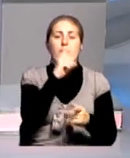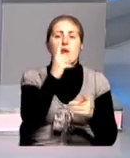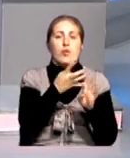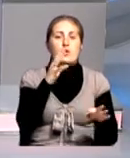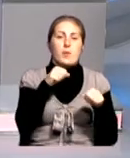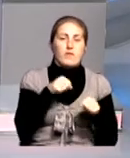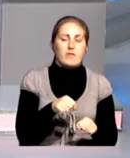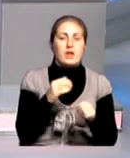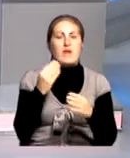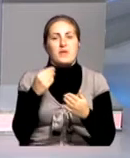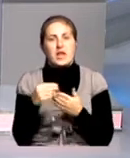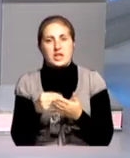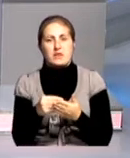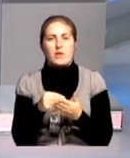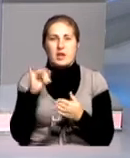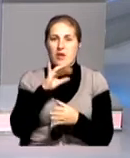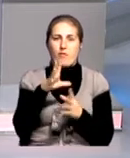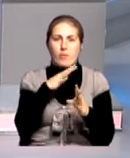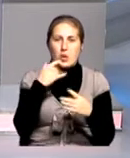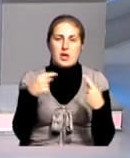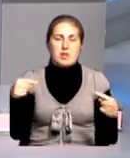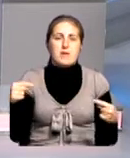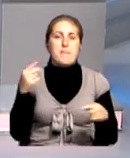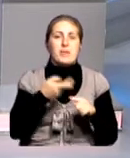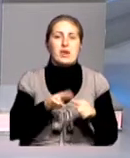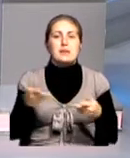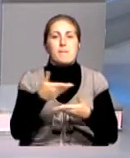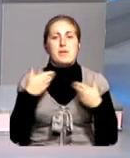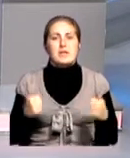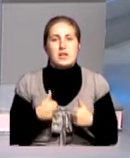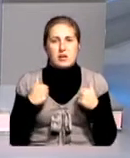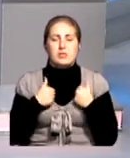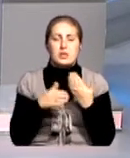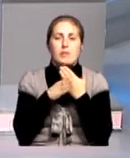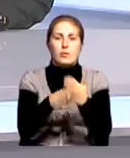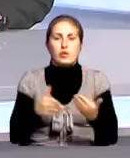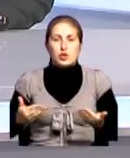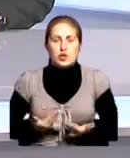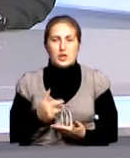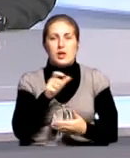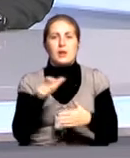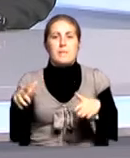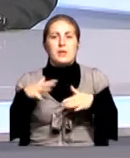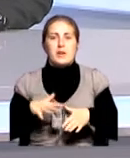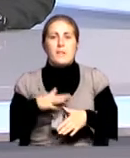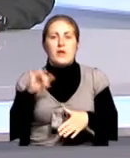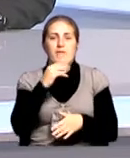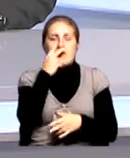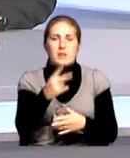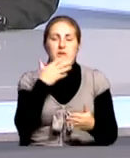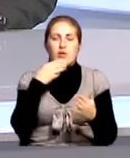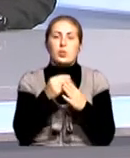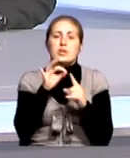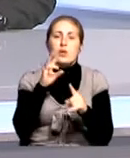финансовые. Ну, целый ряд моментов. И в этом мы стараемся помочь жителям Крыма и видим свою цель.